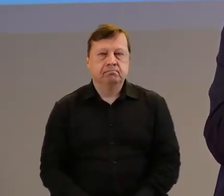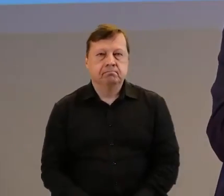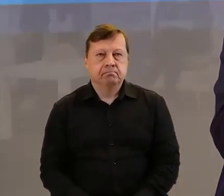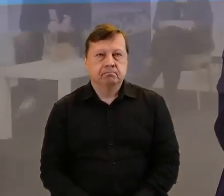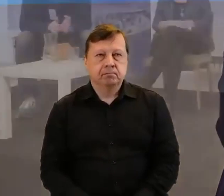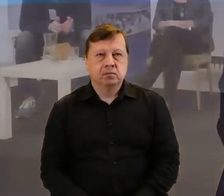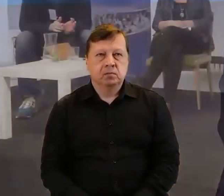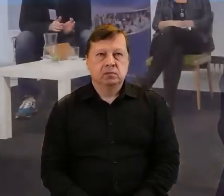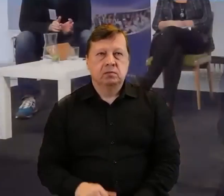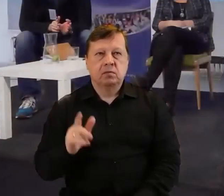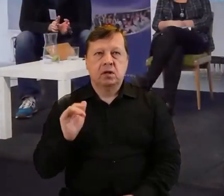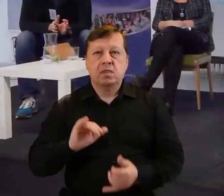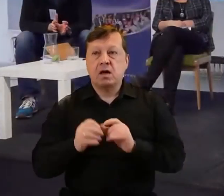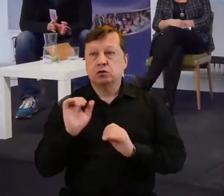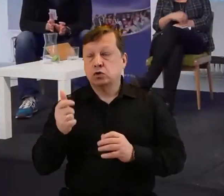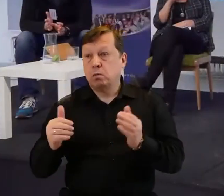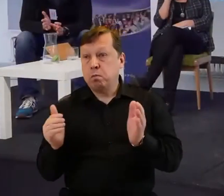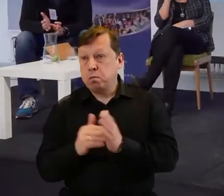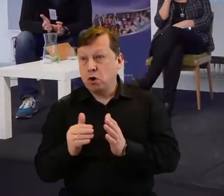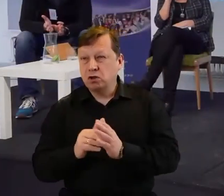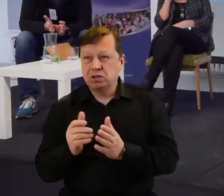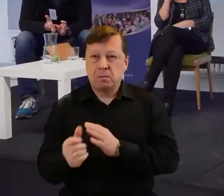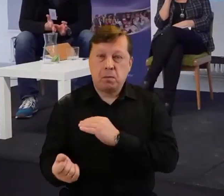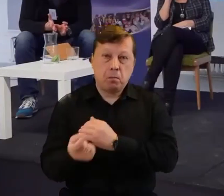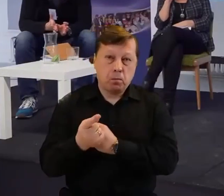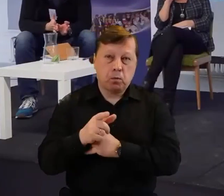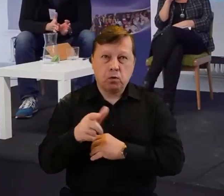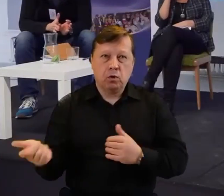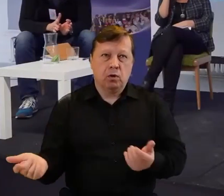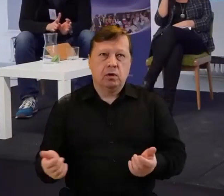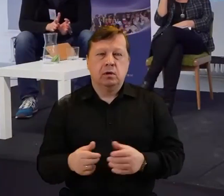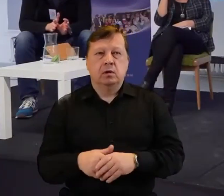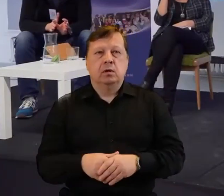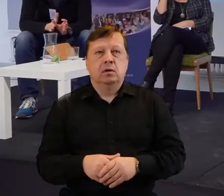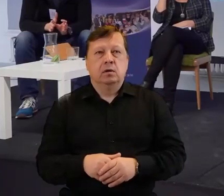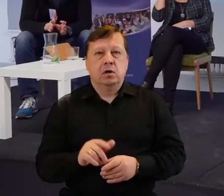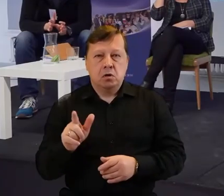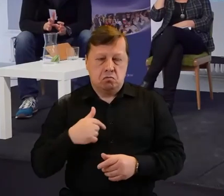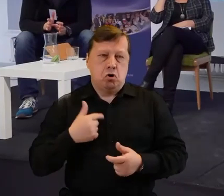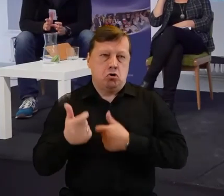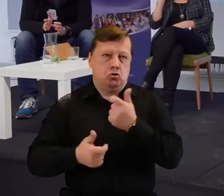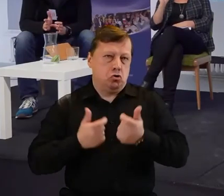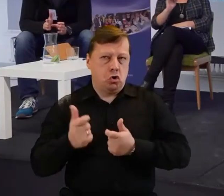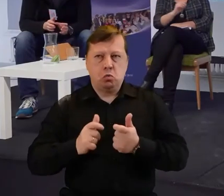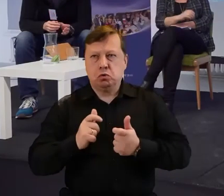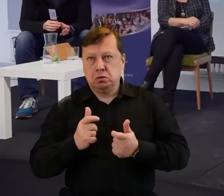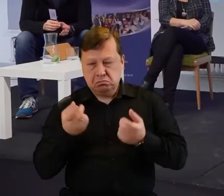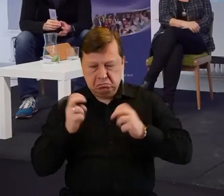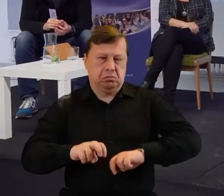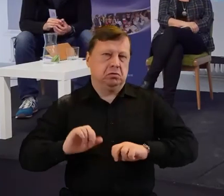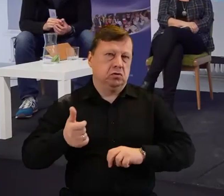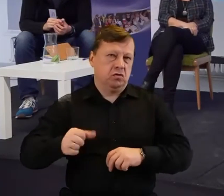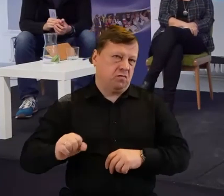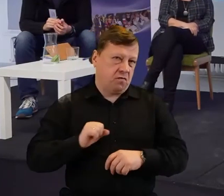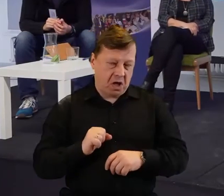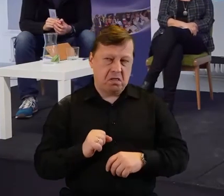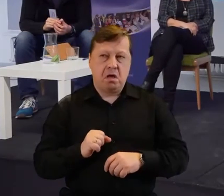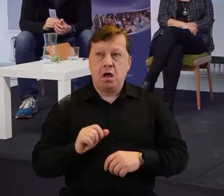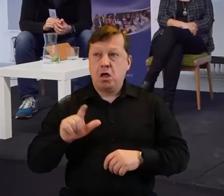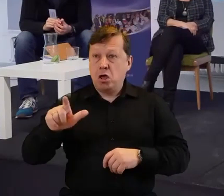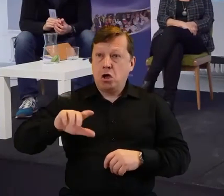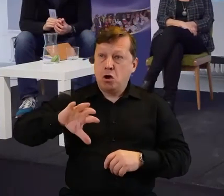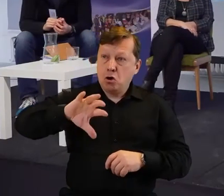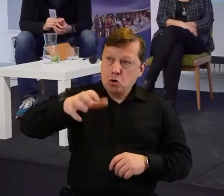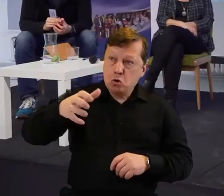trudno powiedzieć, że nawet potrzebę, tylko jakąś taką koncepcję zróbmy coś, zróbmy coś fajnego. Jeżeli zgromadzą się osoby,